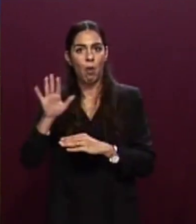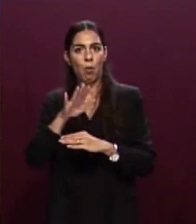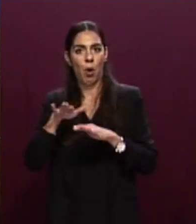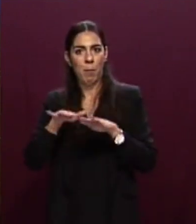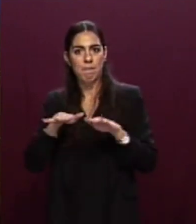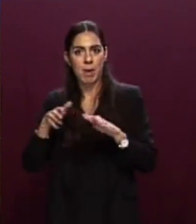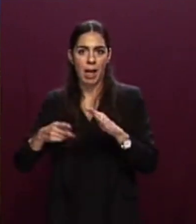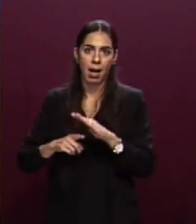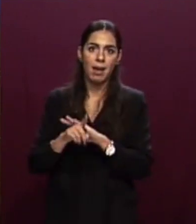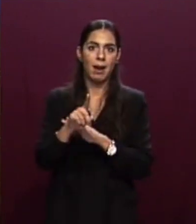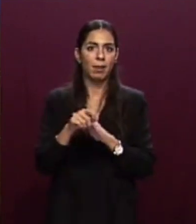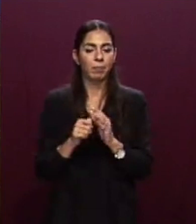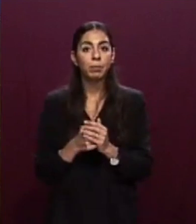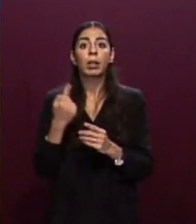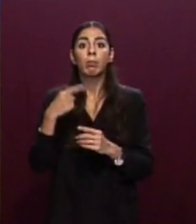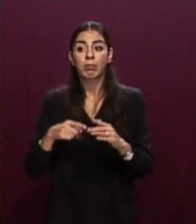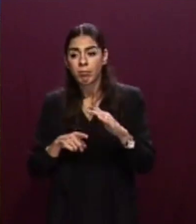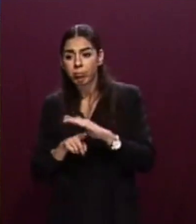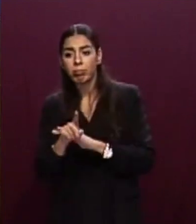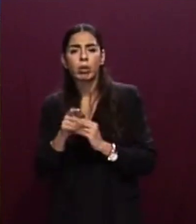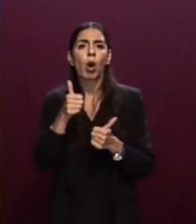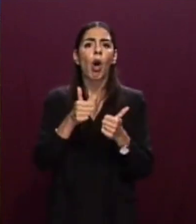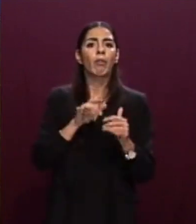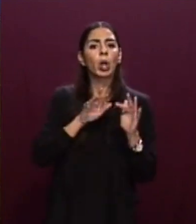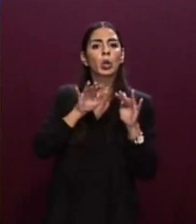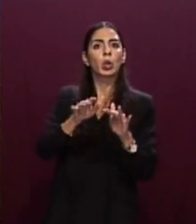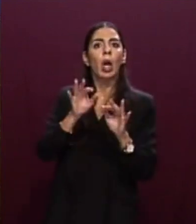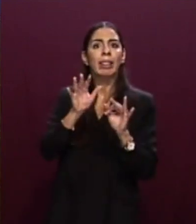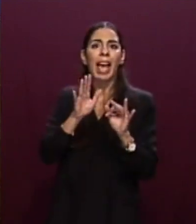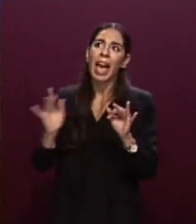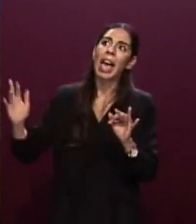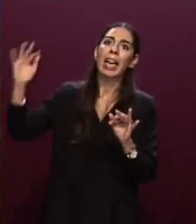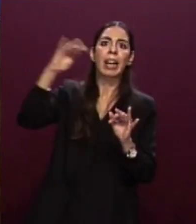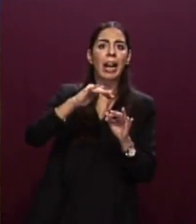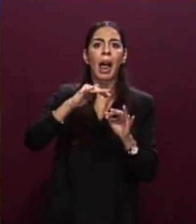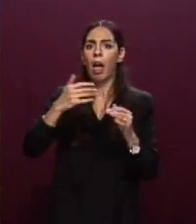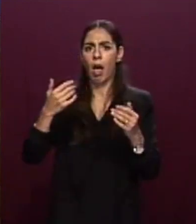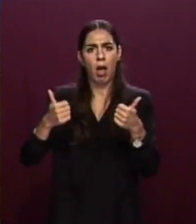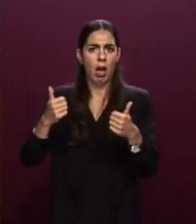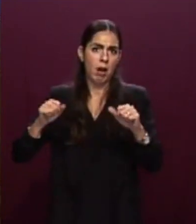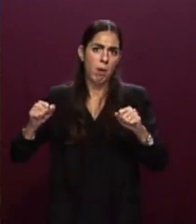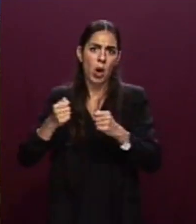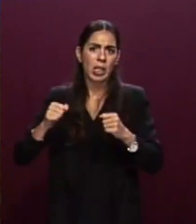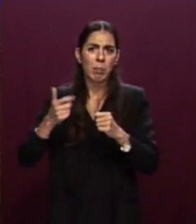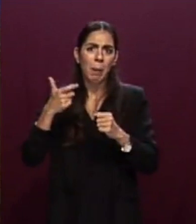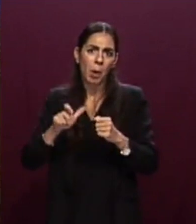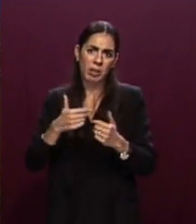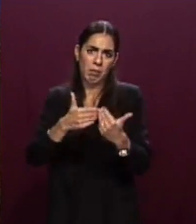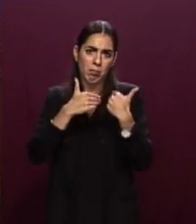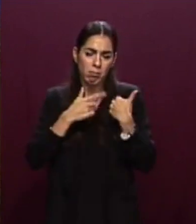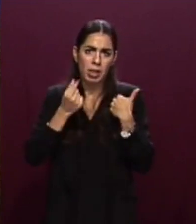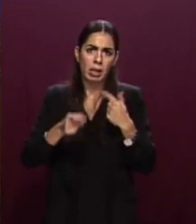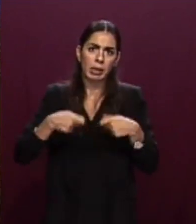Tali ingressi sono incomparabili ai flussi via terra, per oneri, modalità tecnico-operative e complessità degli scenari di